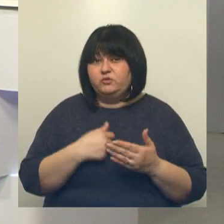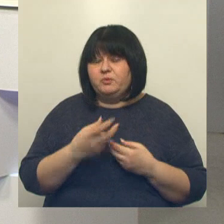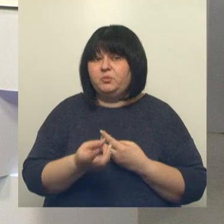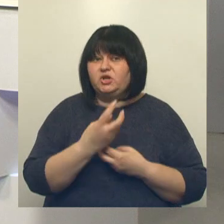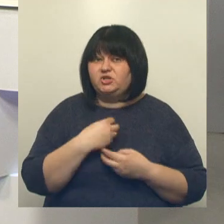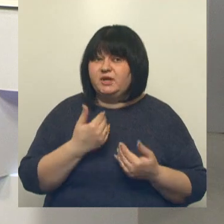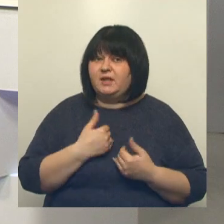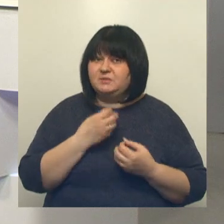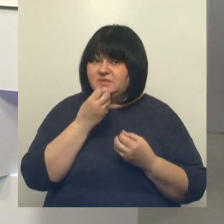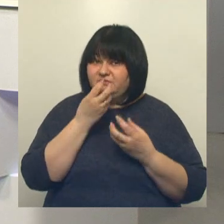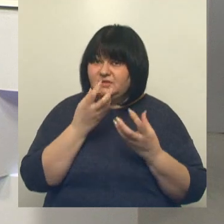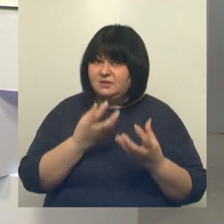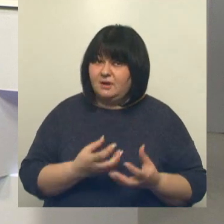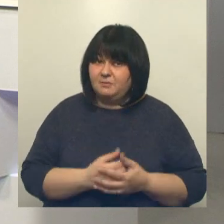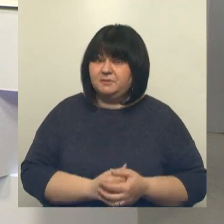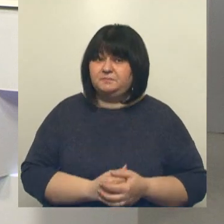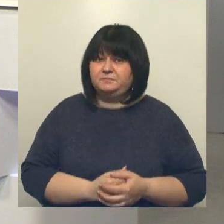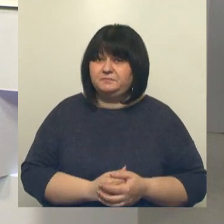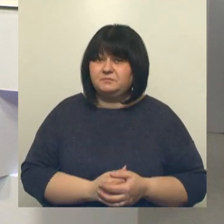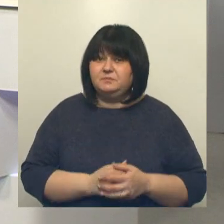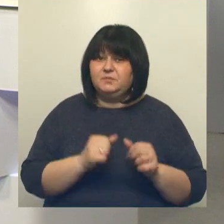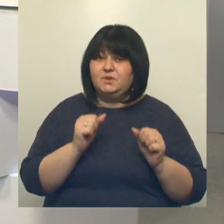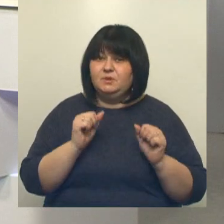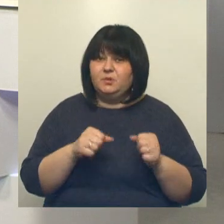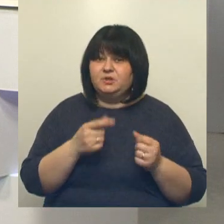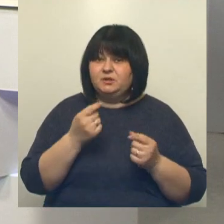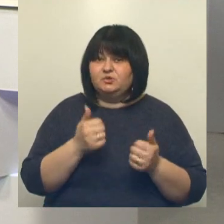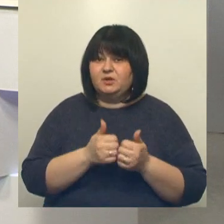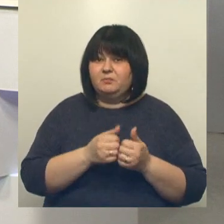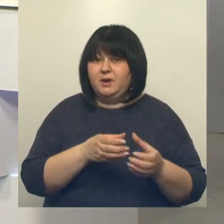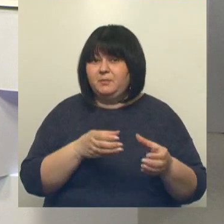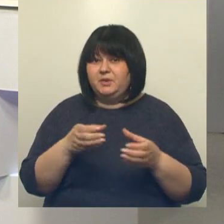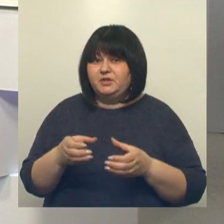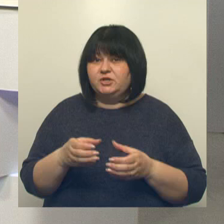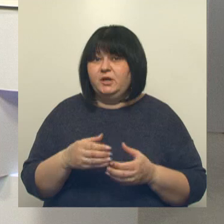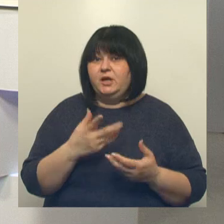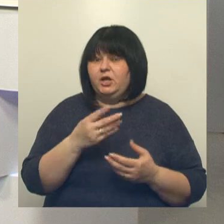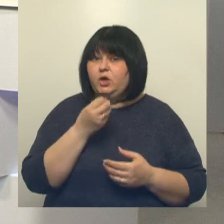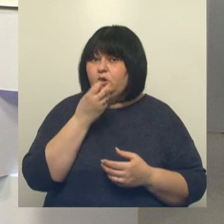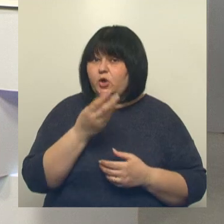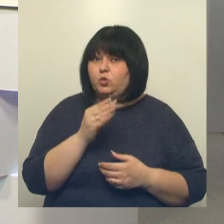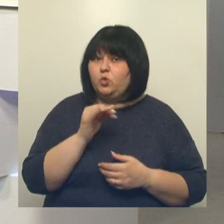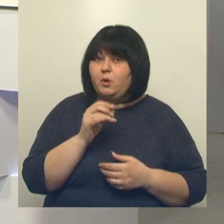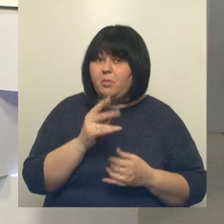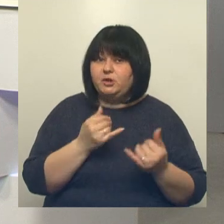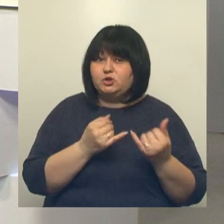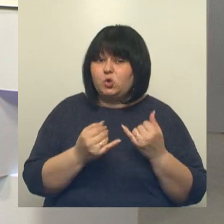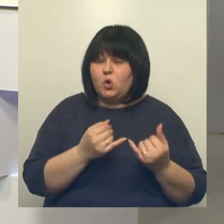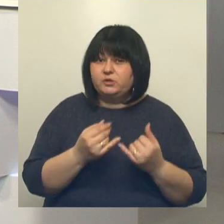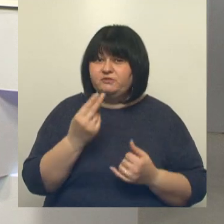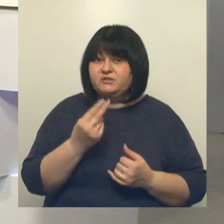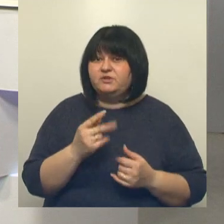к нам с цветами. Вот, надо чуть-чуть поближе. Именно с тюльпанами желтого цвета.